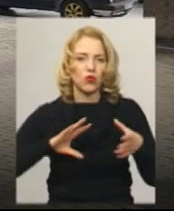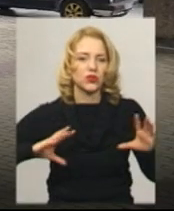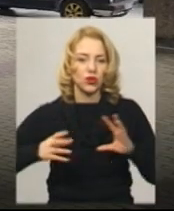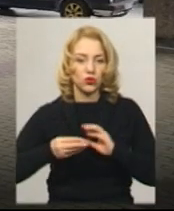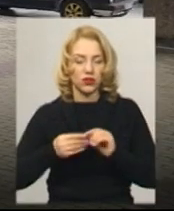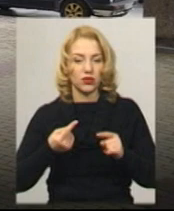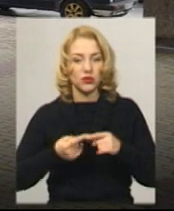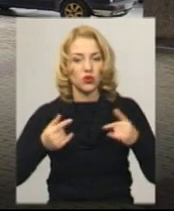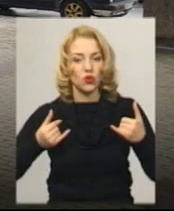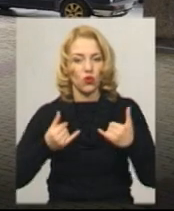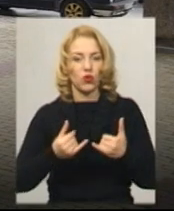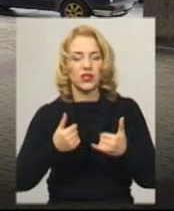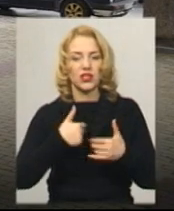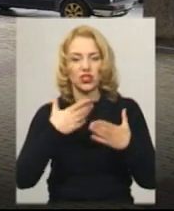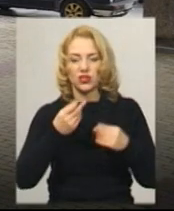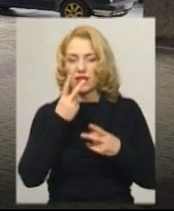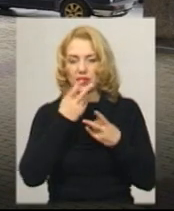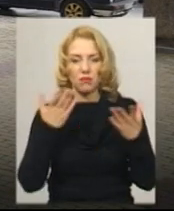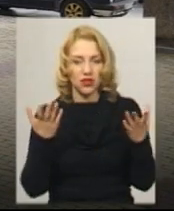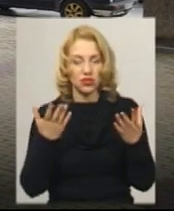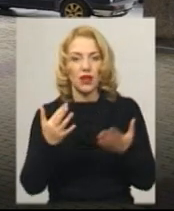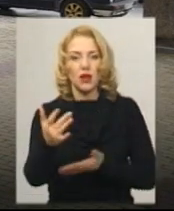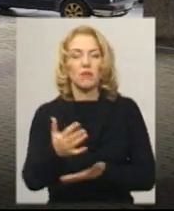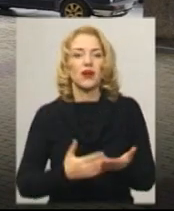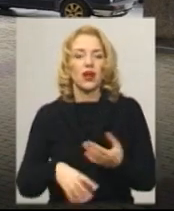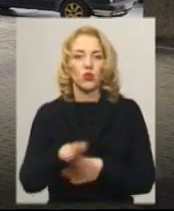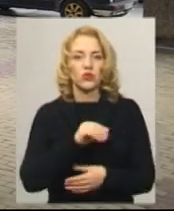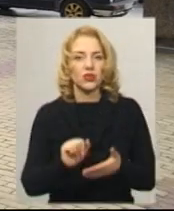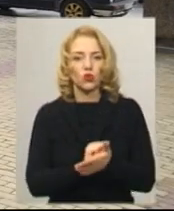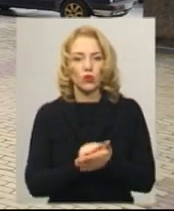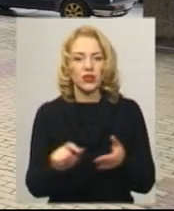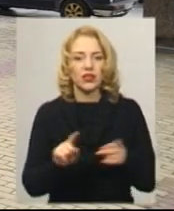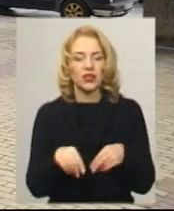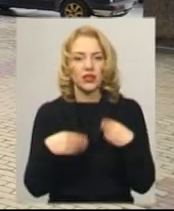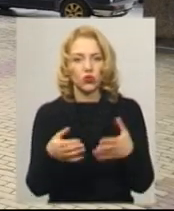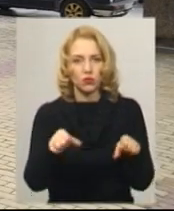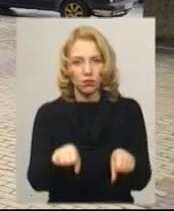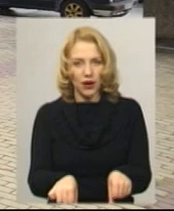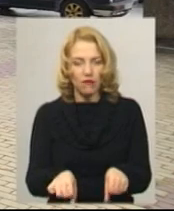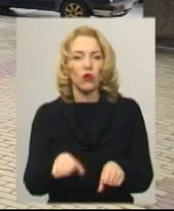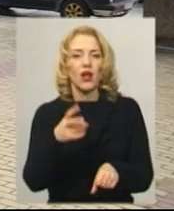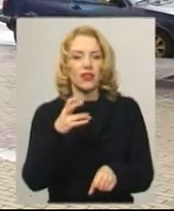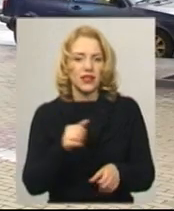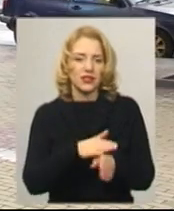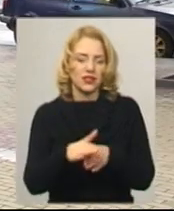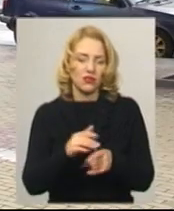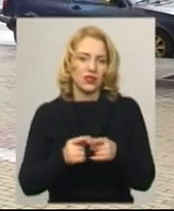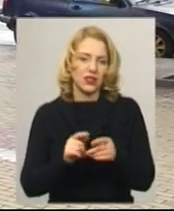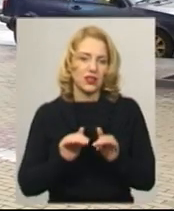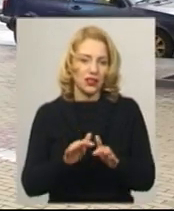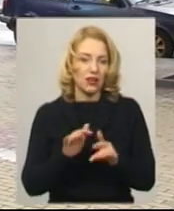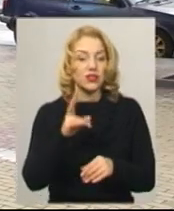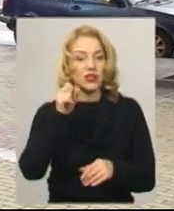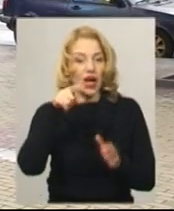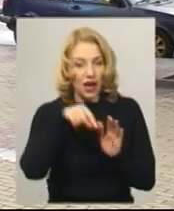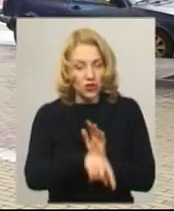сьогодні я ще не бачу переліку всіх документів, які дають право здійснювати цю діяльність. Разом з